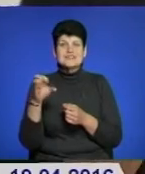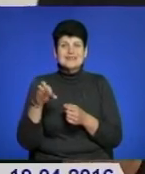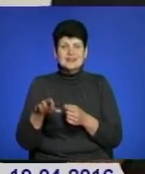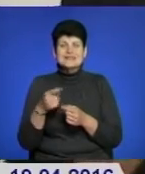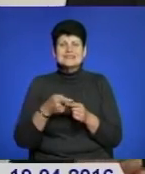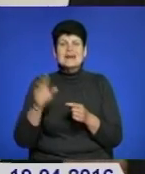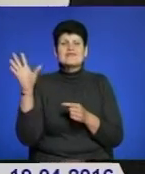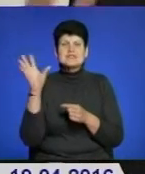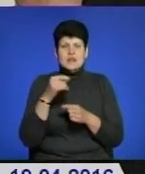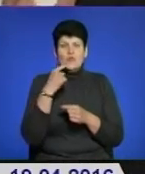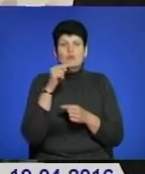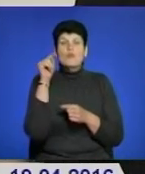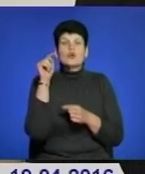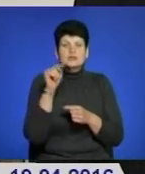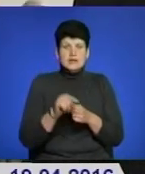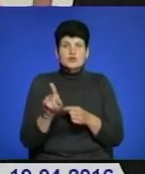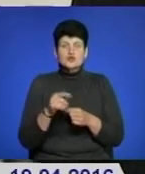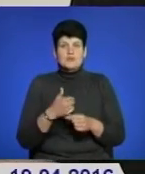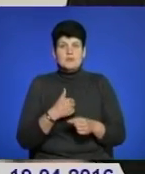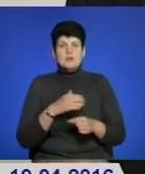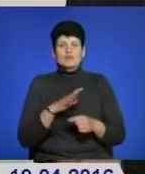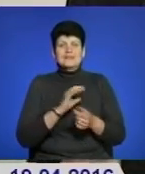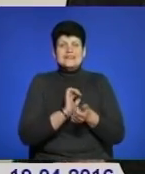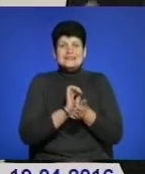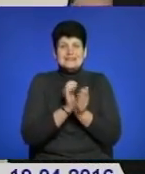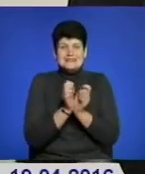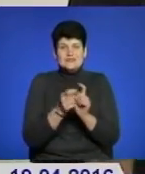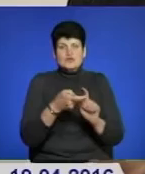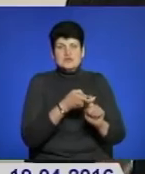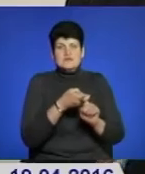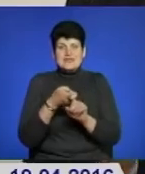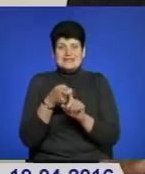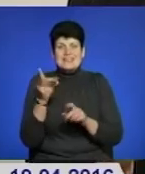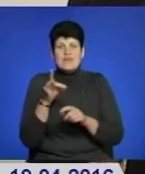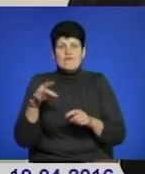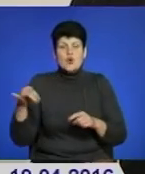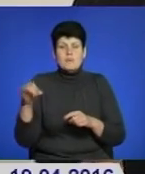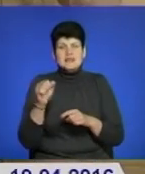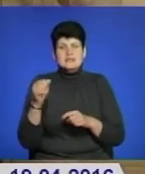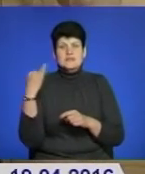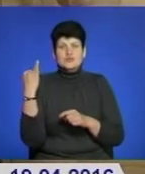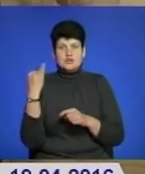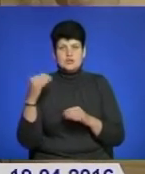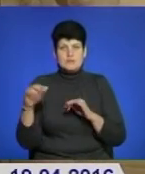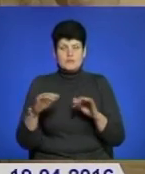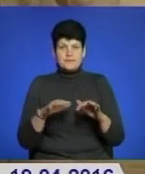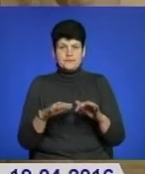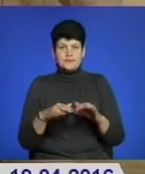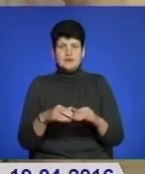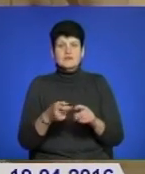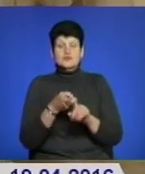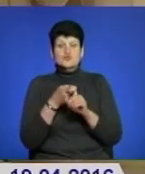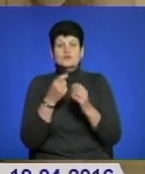це говорить про те, що ми були тісно пов'язані з європейськими історичними процесами. В контексті